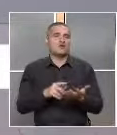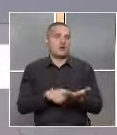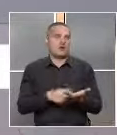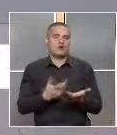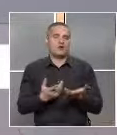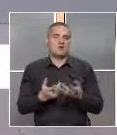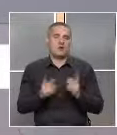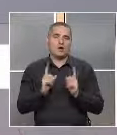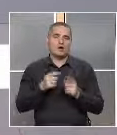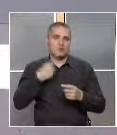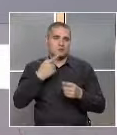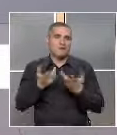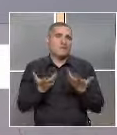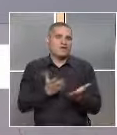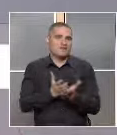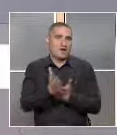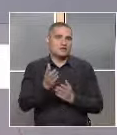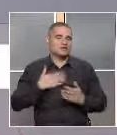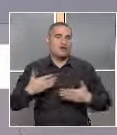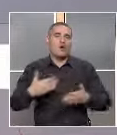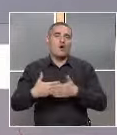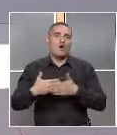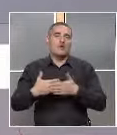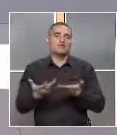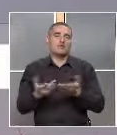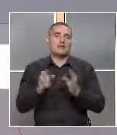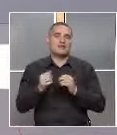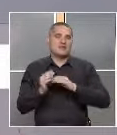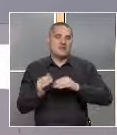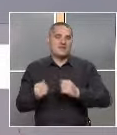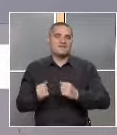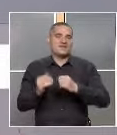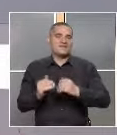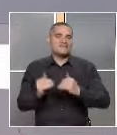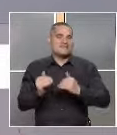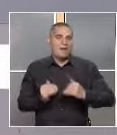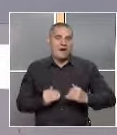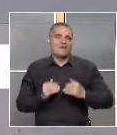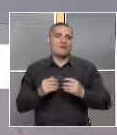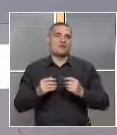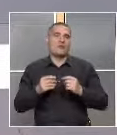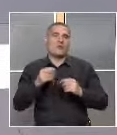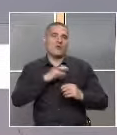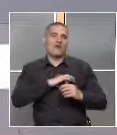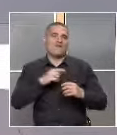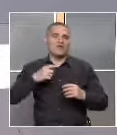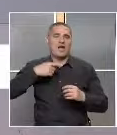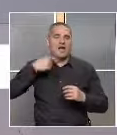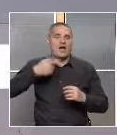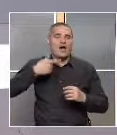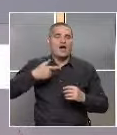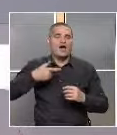споменахте, по какъв начин имат отношение към забавянето, появата наречи говор при децата?